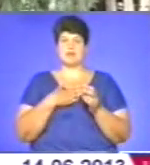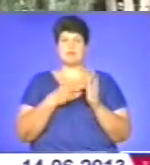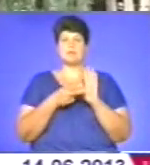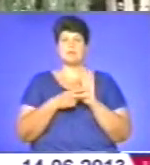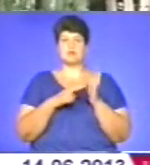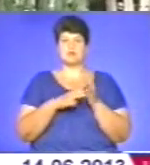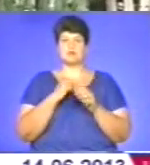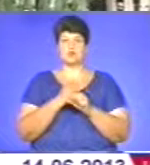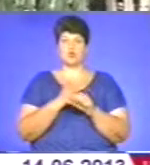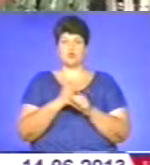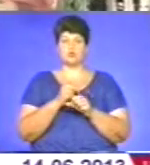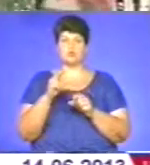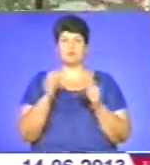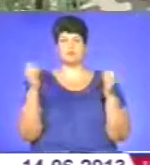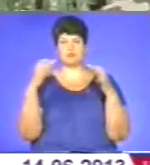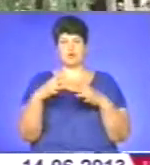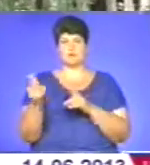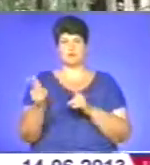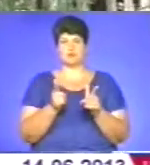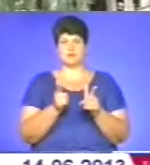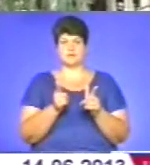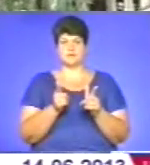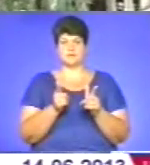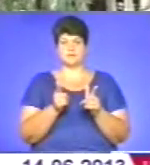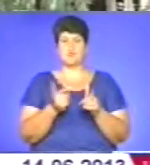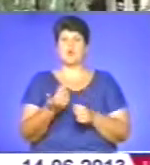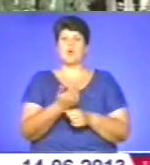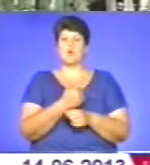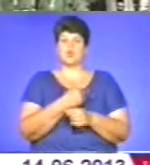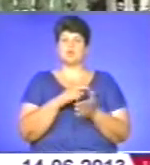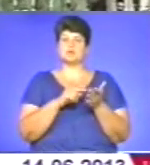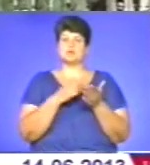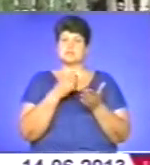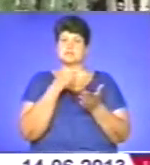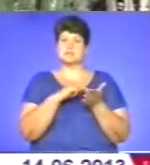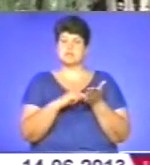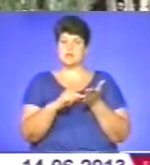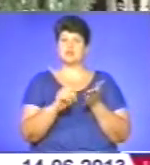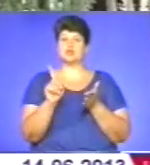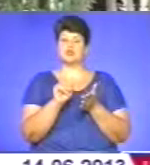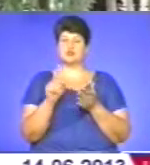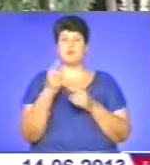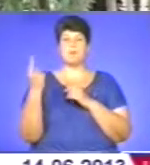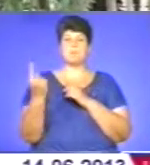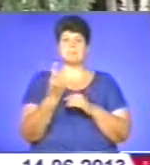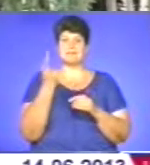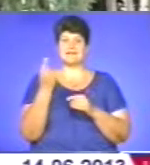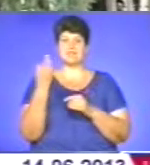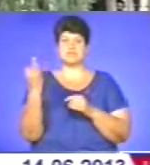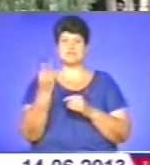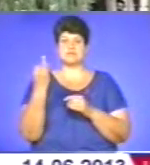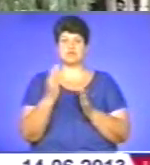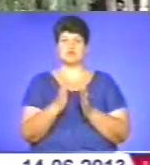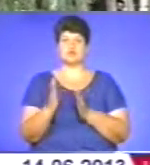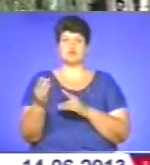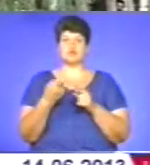роботи по зборовій підготовці. Хочу зазначити, що вперше за історією системи